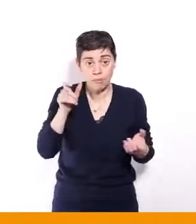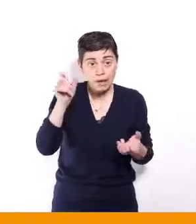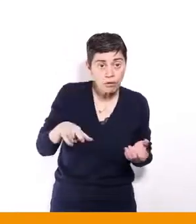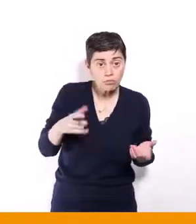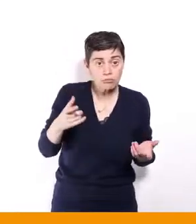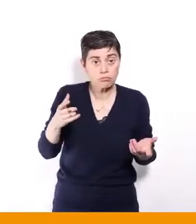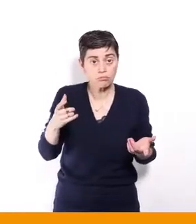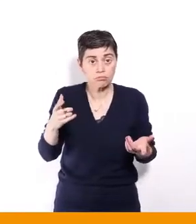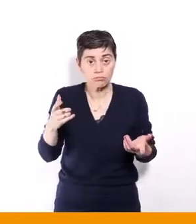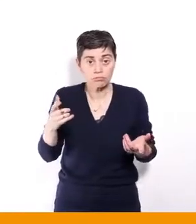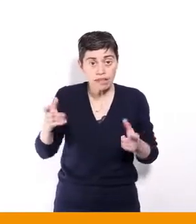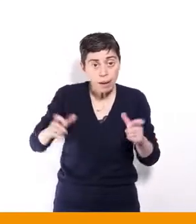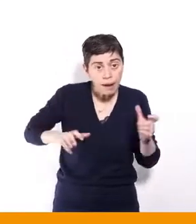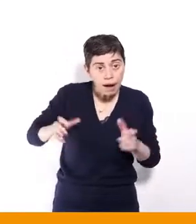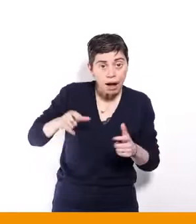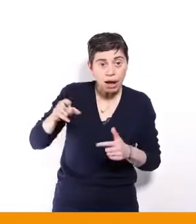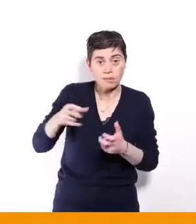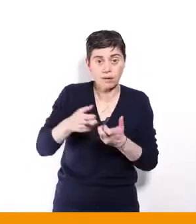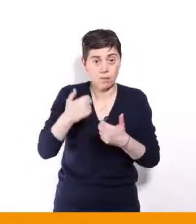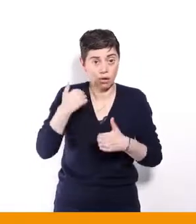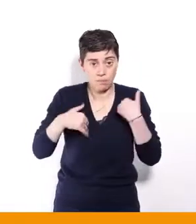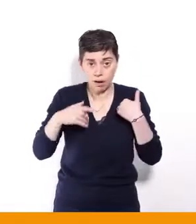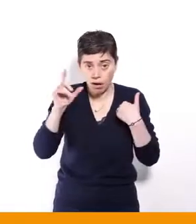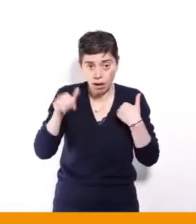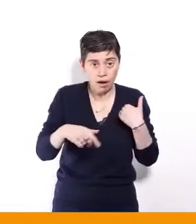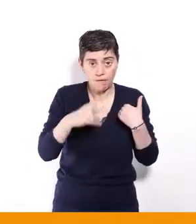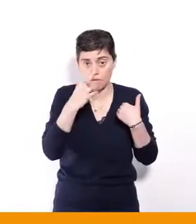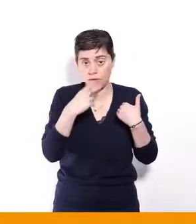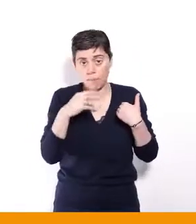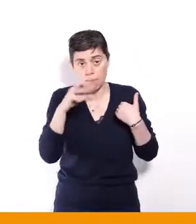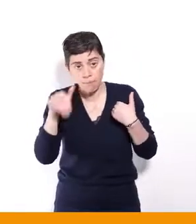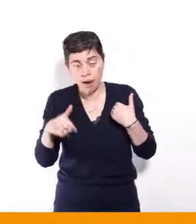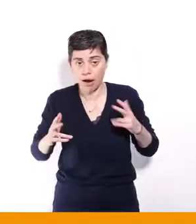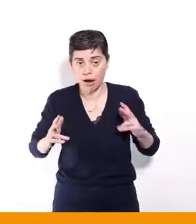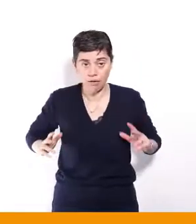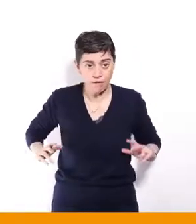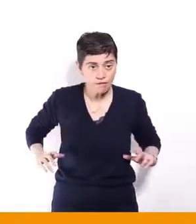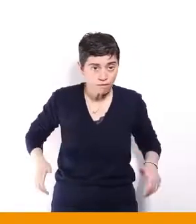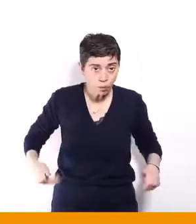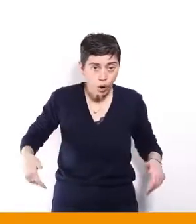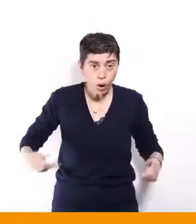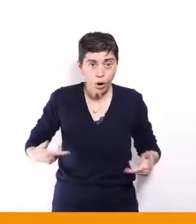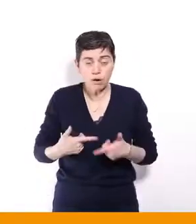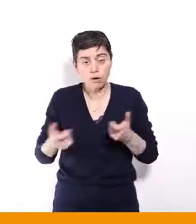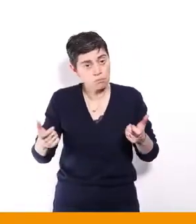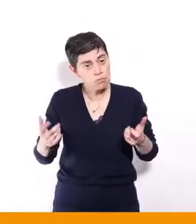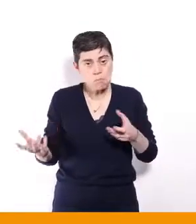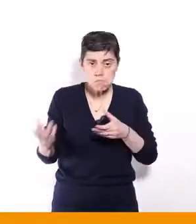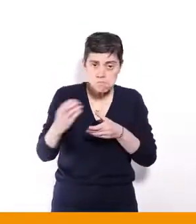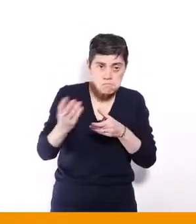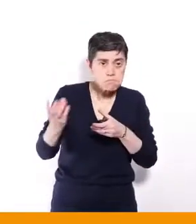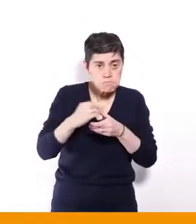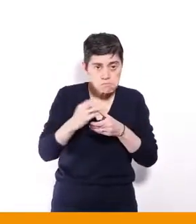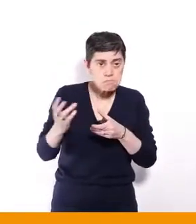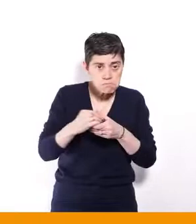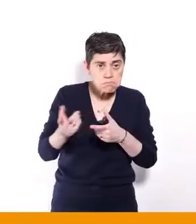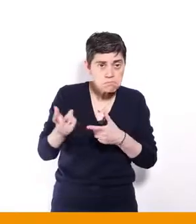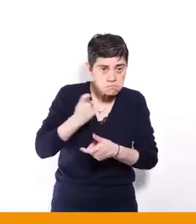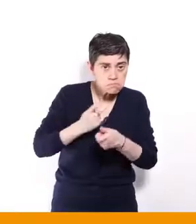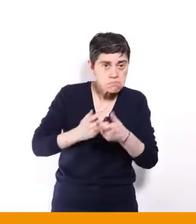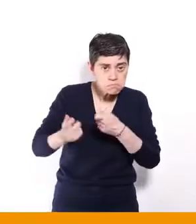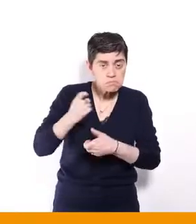des handicaps, être malvoyants, on fait le maximum. Et on est aussi une organisation qui est ancienne,